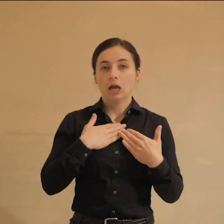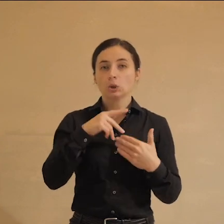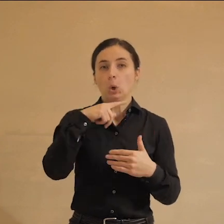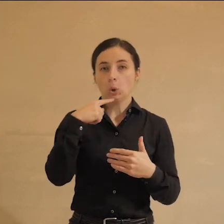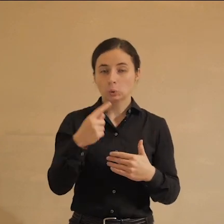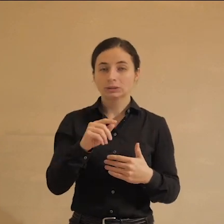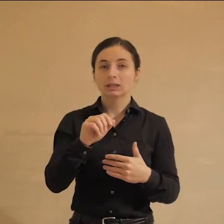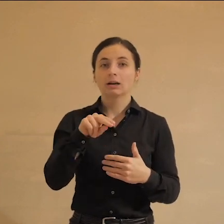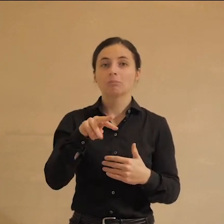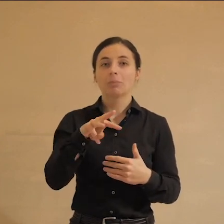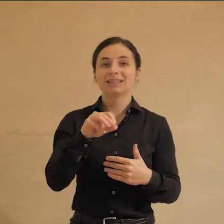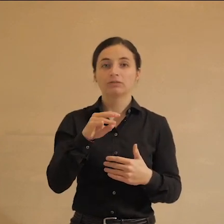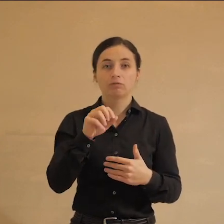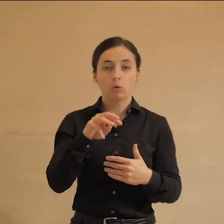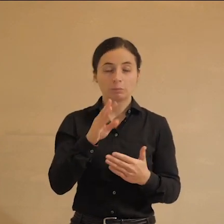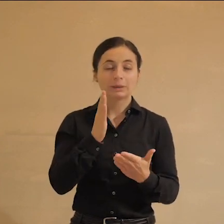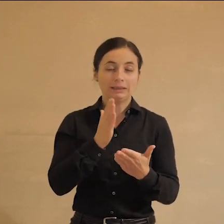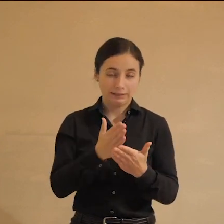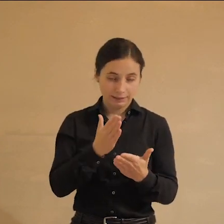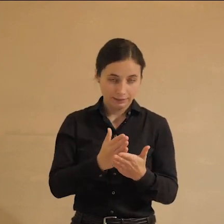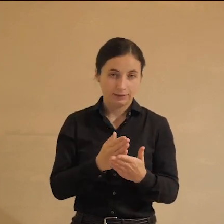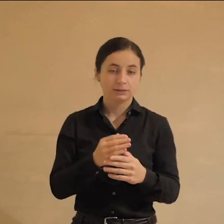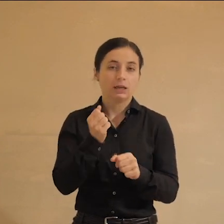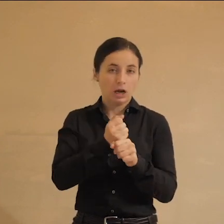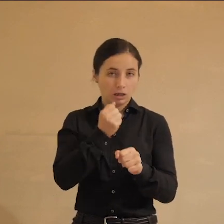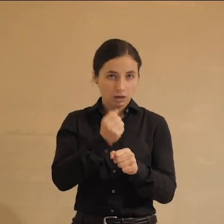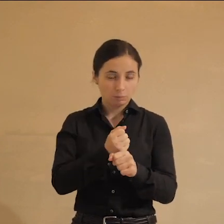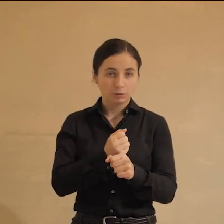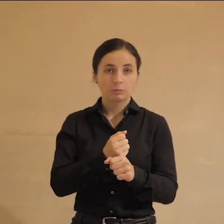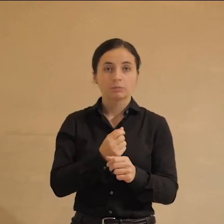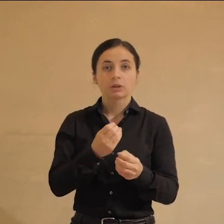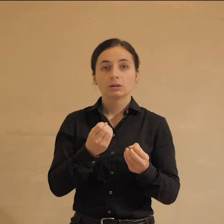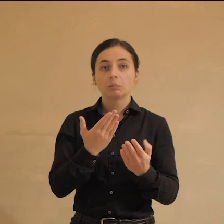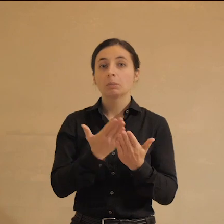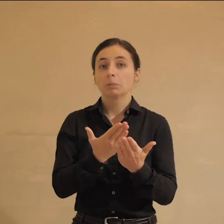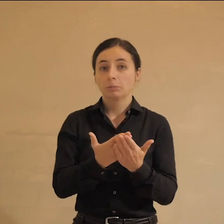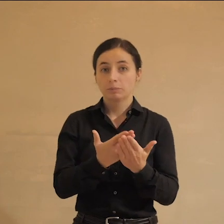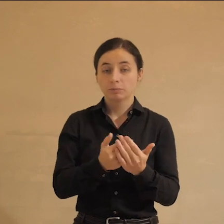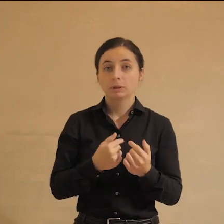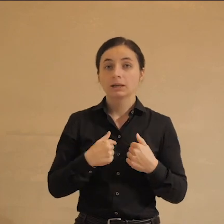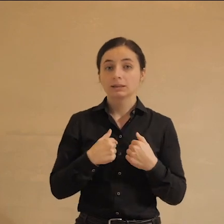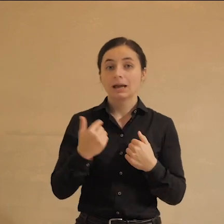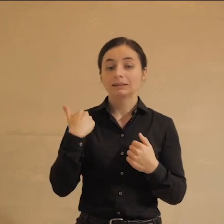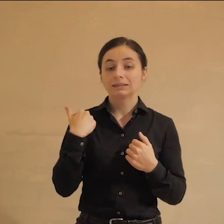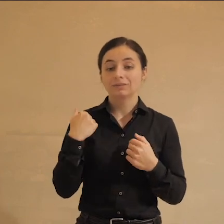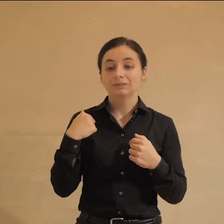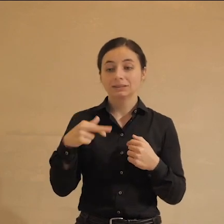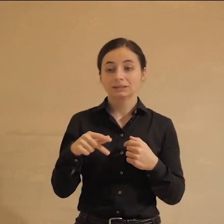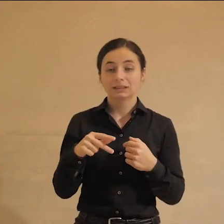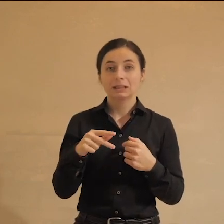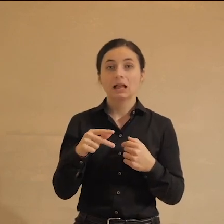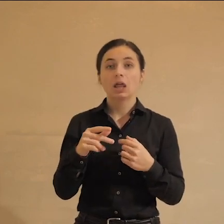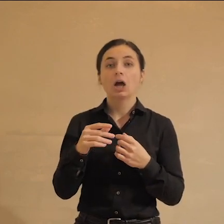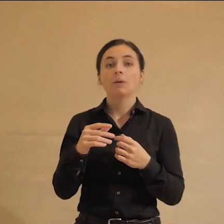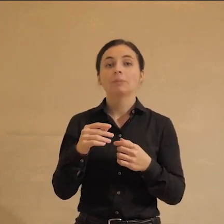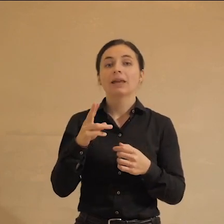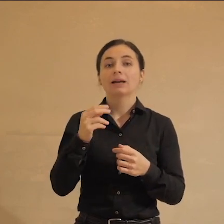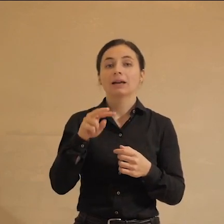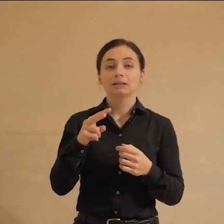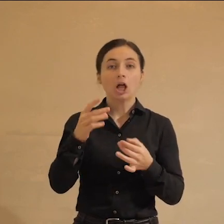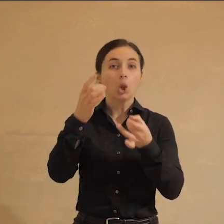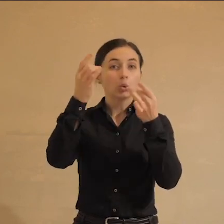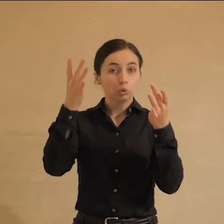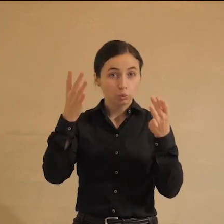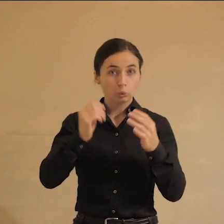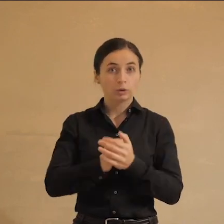явно идет. Значит, ну, вот такой невинный простой пример. Я тут недавно сходила на канал Культура, поучаствовала в